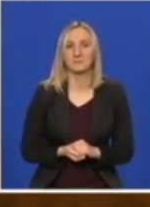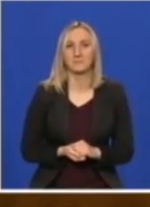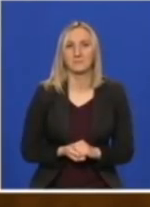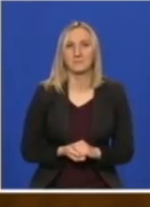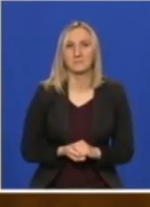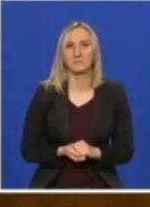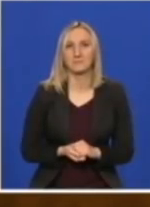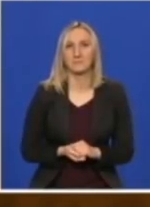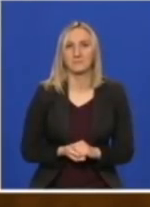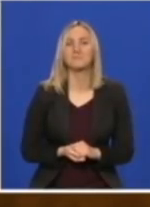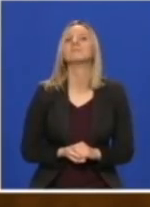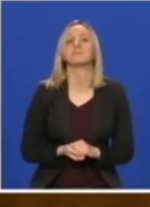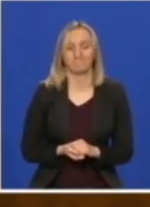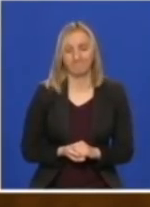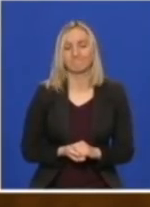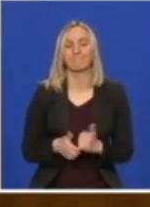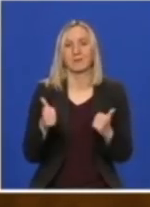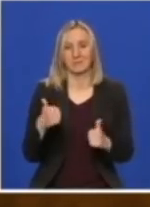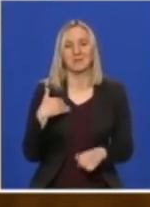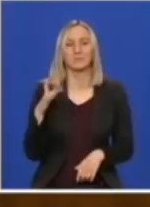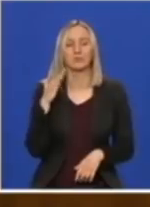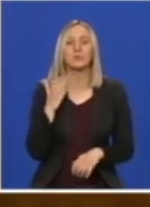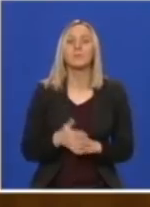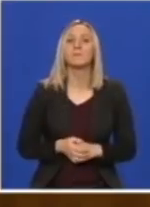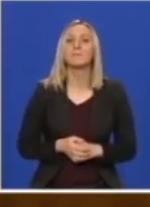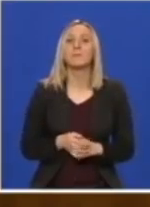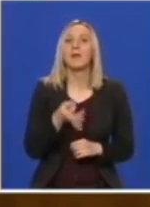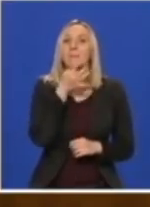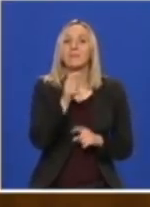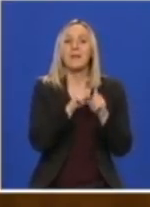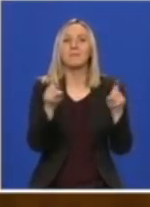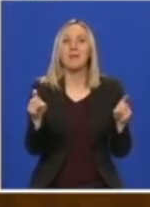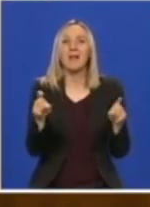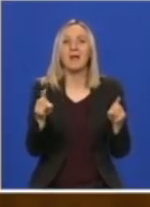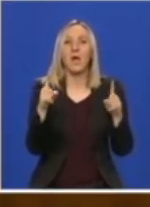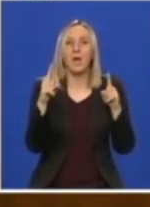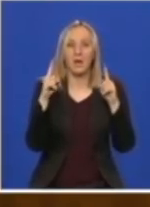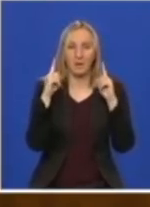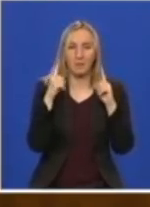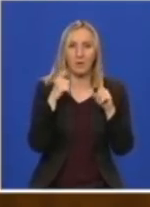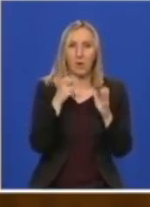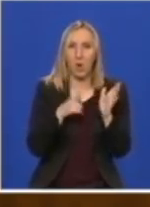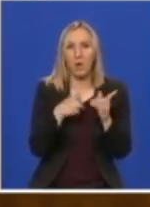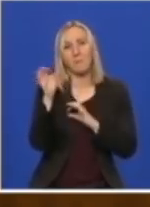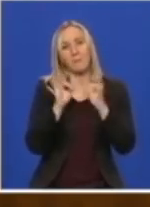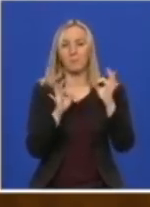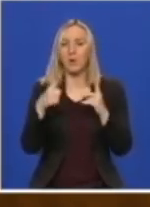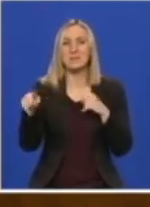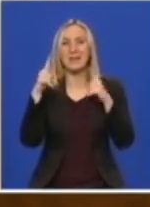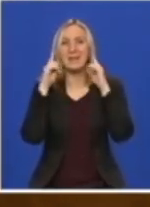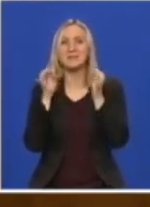Hvala. Sad se čujemo. Pitanje za epidemiologa Kona. Procena kinskih stručnjaka je da bi za 29 dana